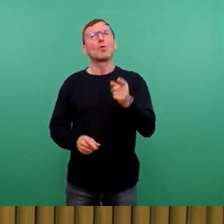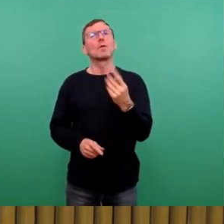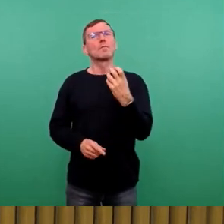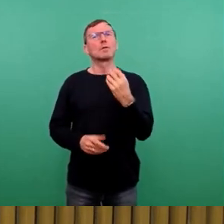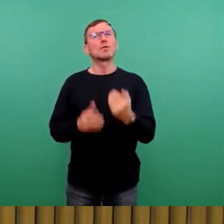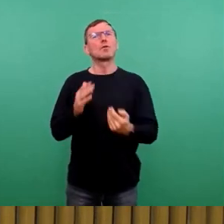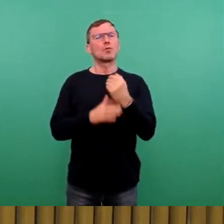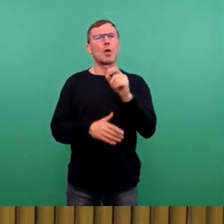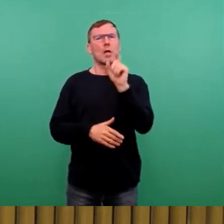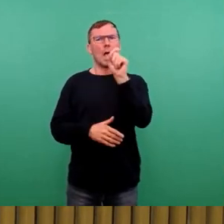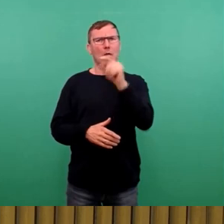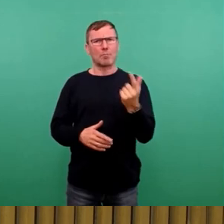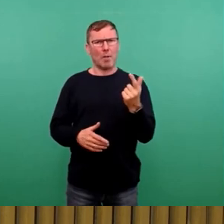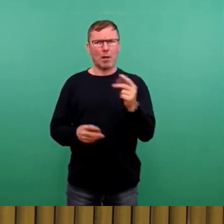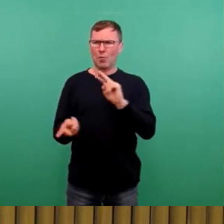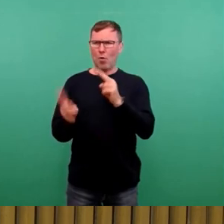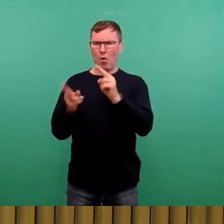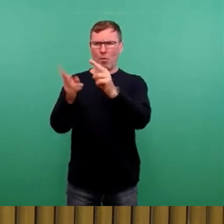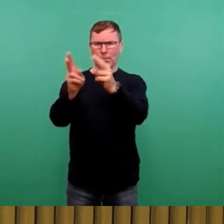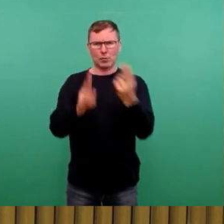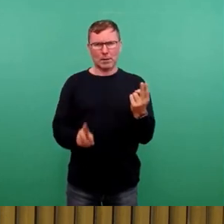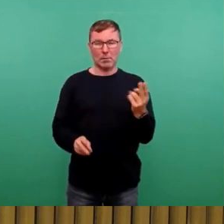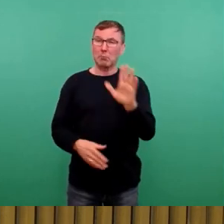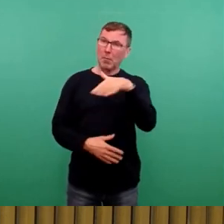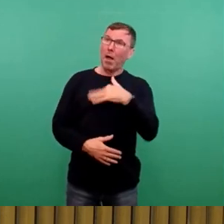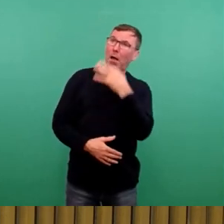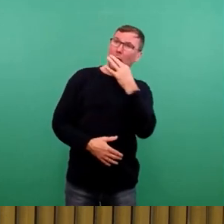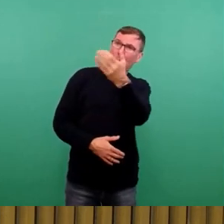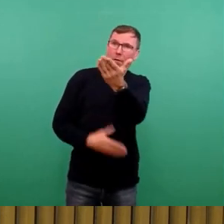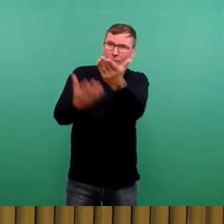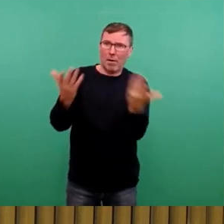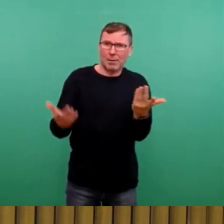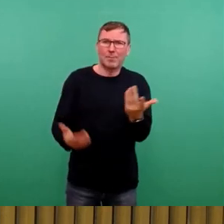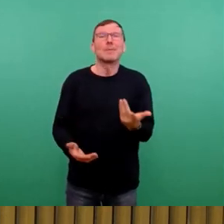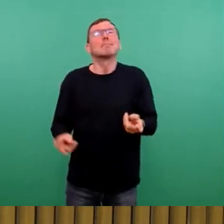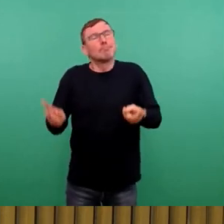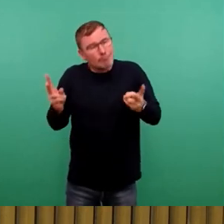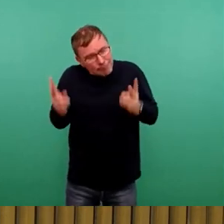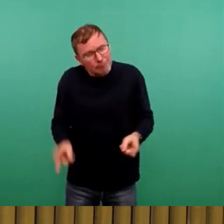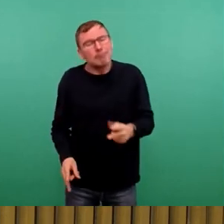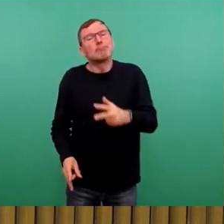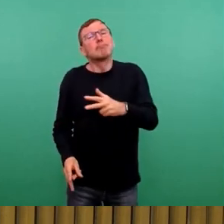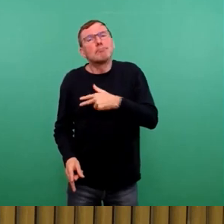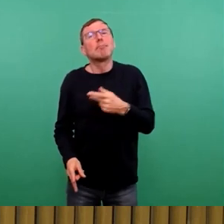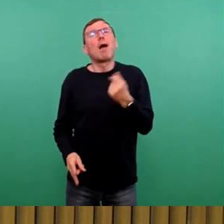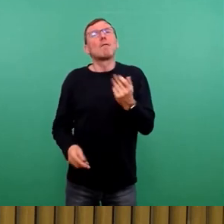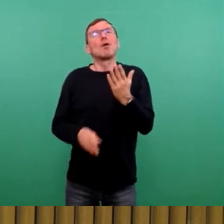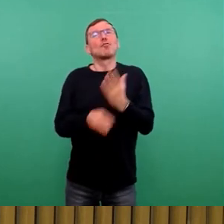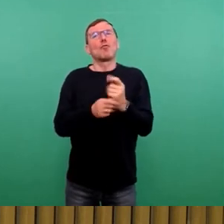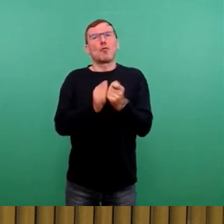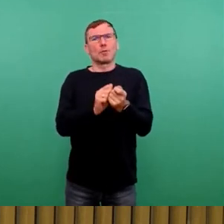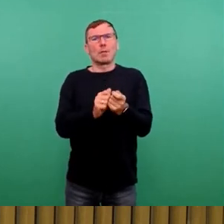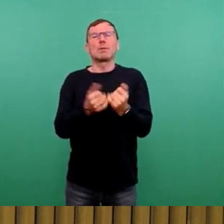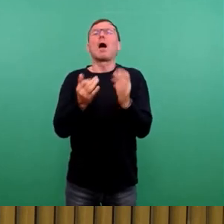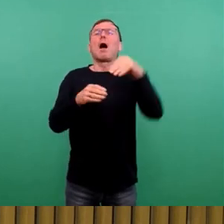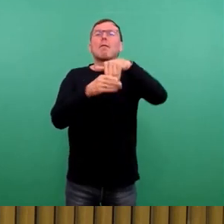reichlich 400 umgestellt werden sollen. Deswegen meine Frage, wie viele sind denn jetzt umgestellt worden? Auf was sind sie umgestellt